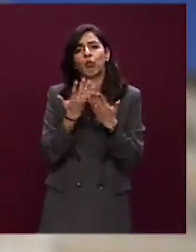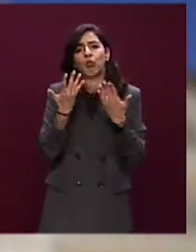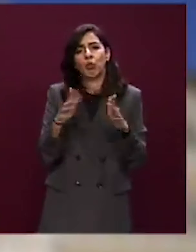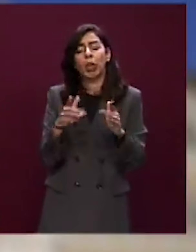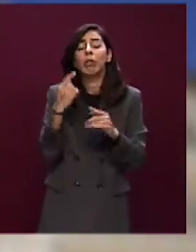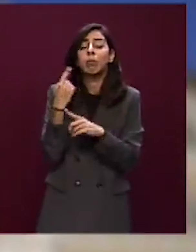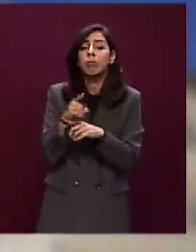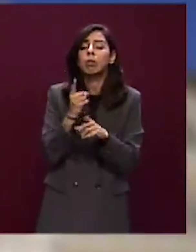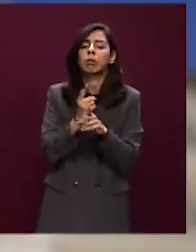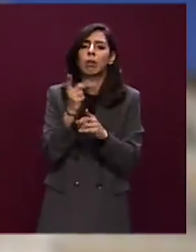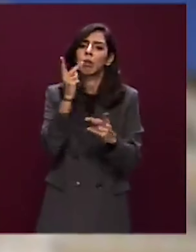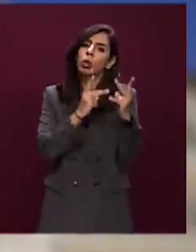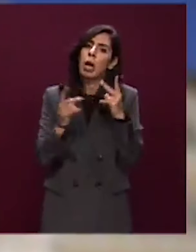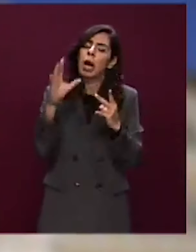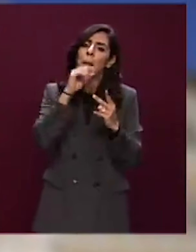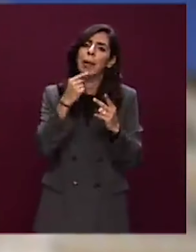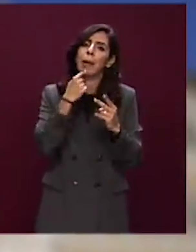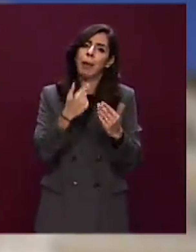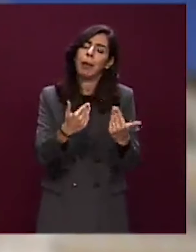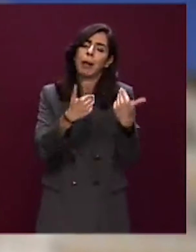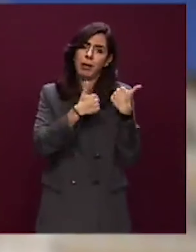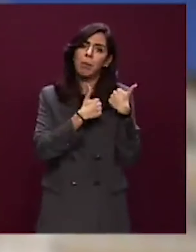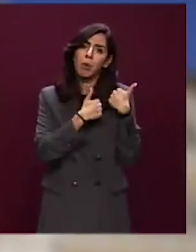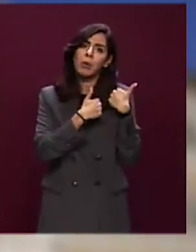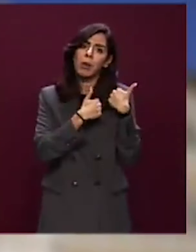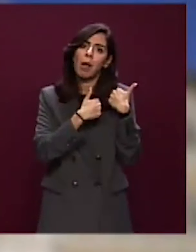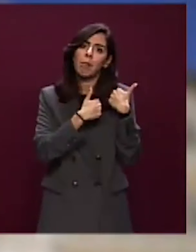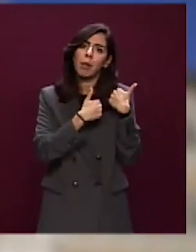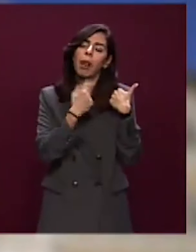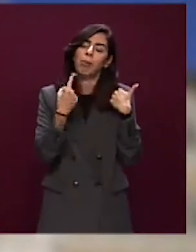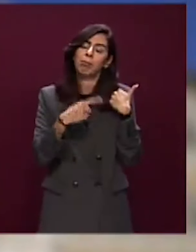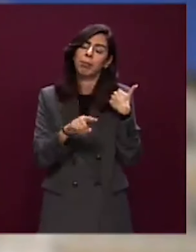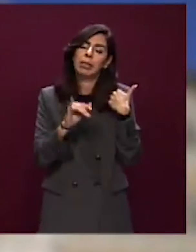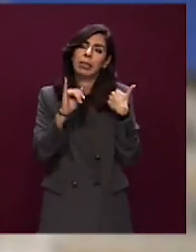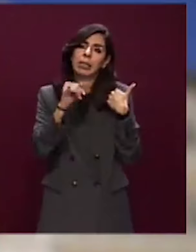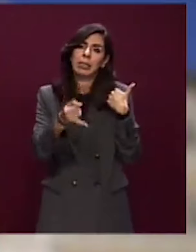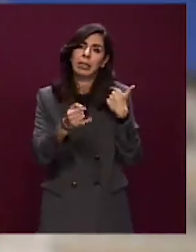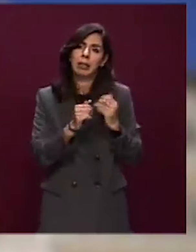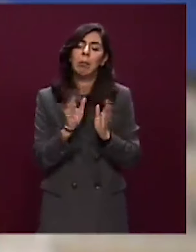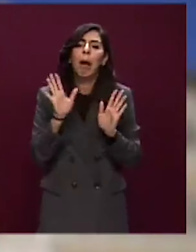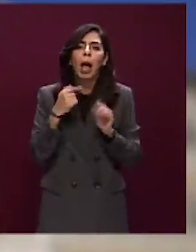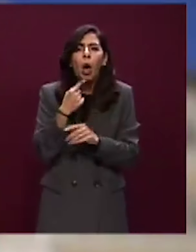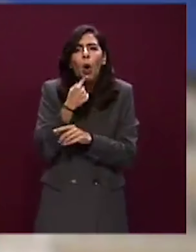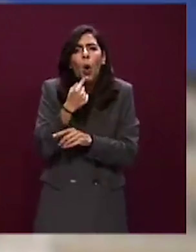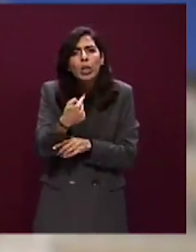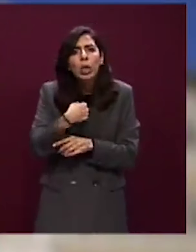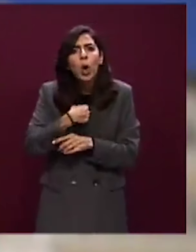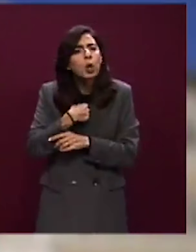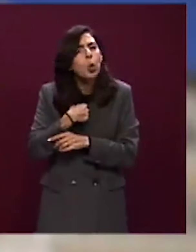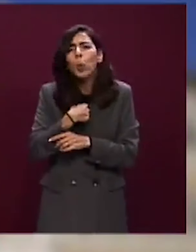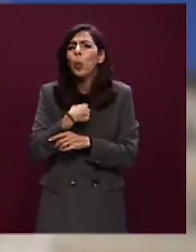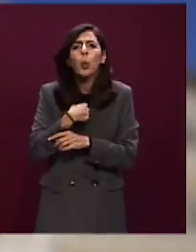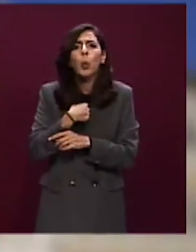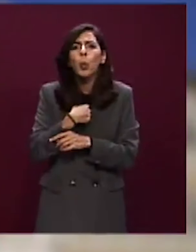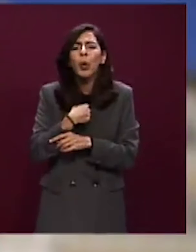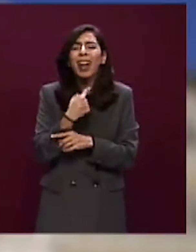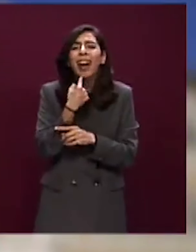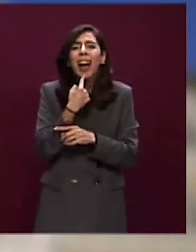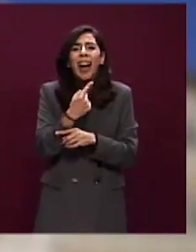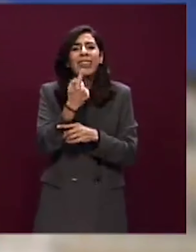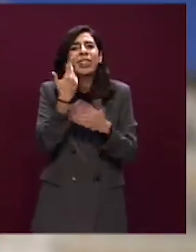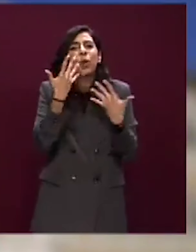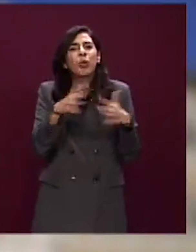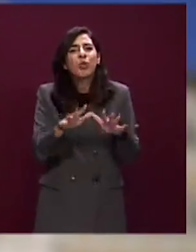devono cercare le responsabilità? Eh, questo è molto probabile. Ma non è che lo dico io. L'ha detto il ministro dell